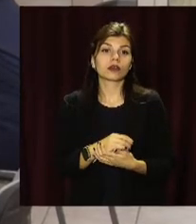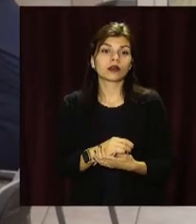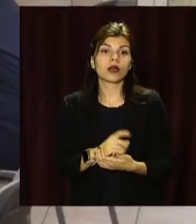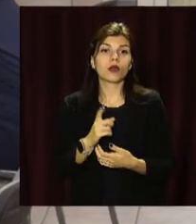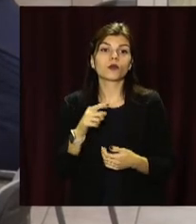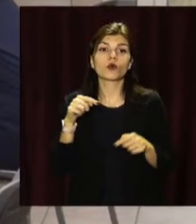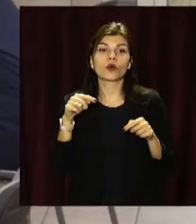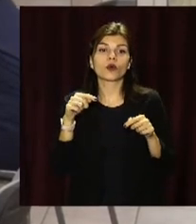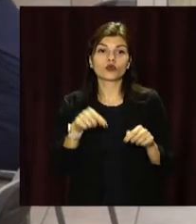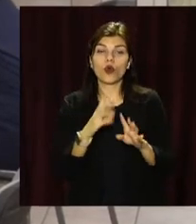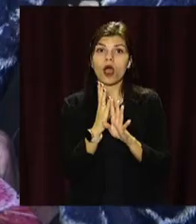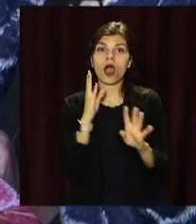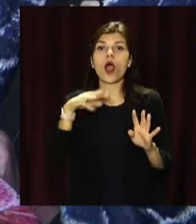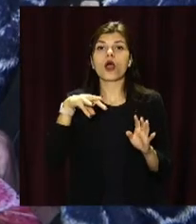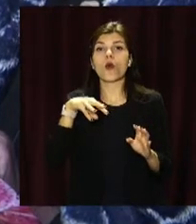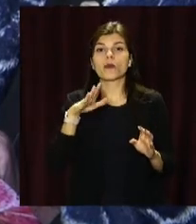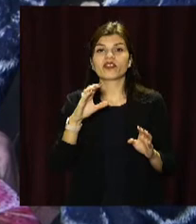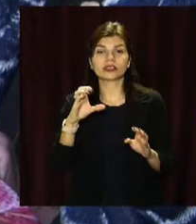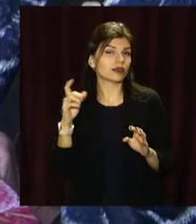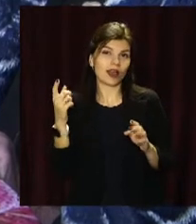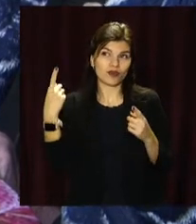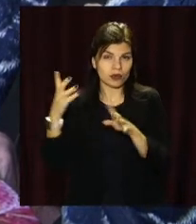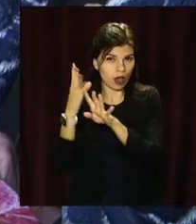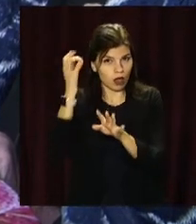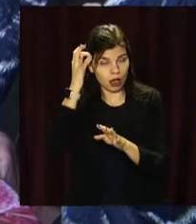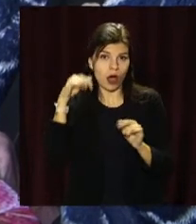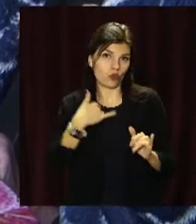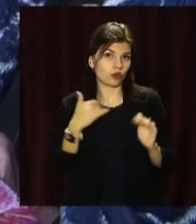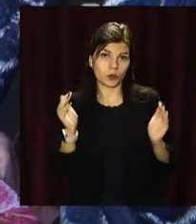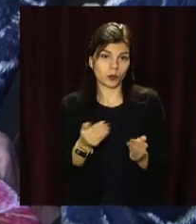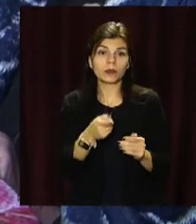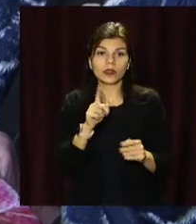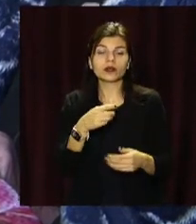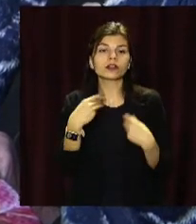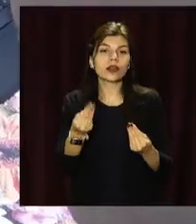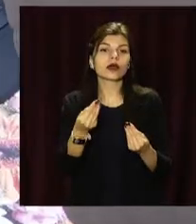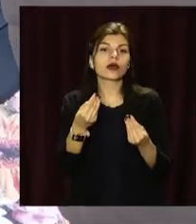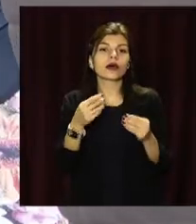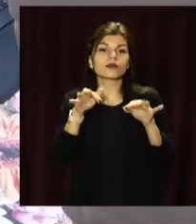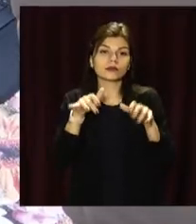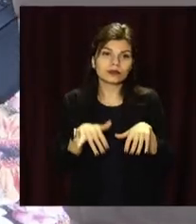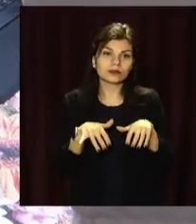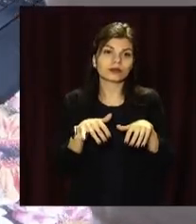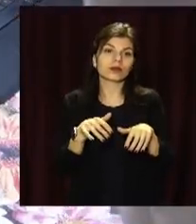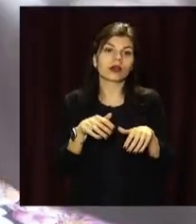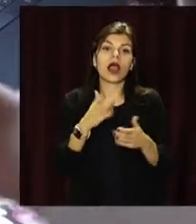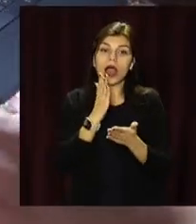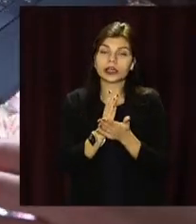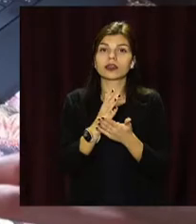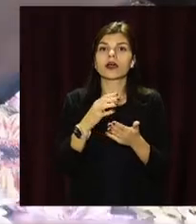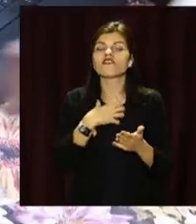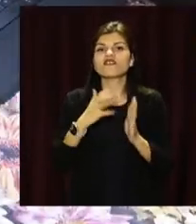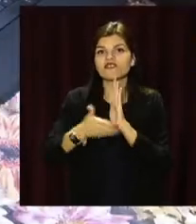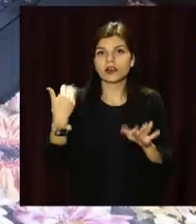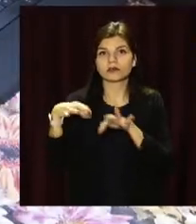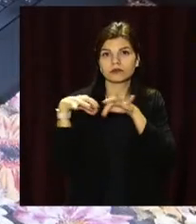черги, тут немає, як в МПСі. Також у ЦНАПі є послуга – мобільний офіс надання адмінпослуг. Він допомагає вирішити нагальні питання